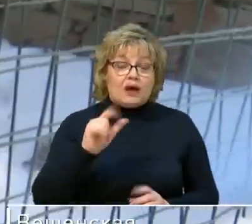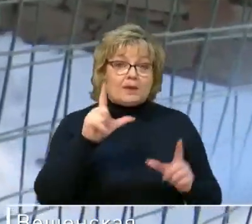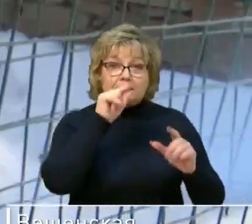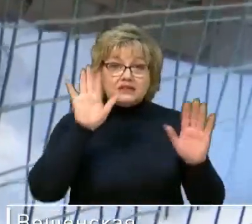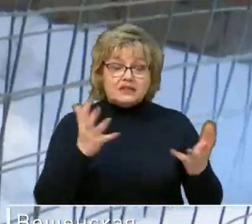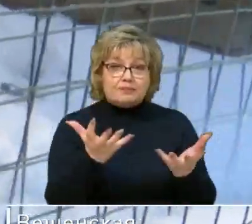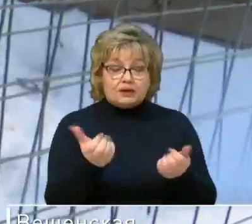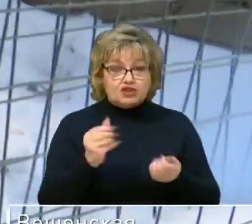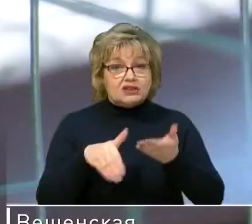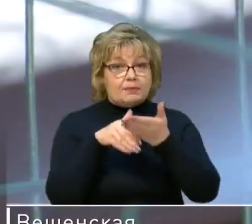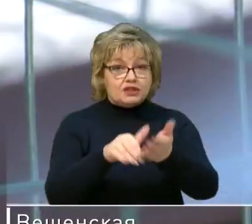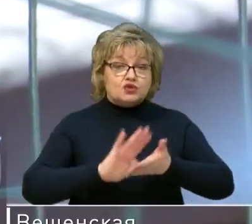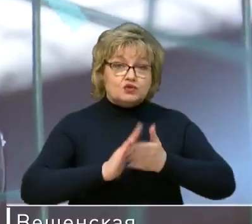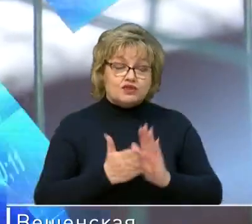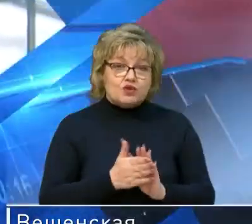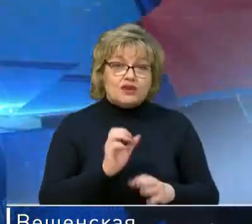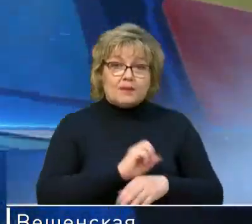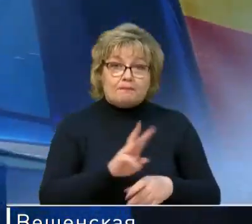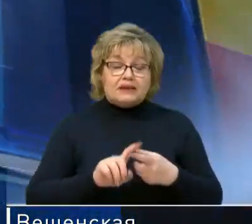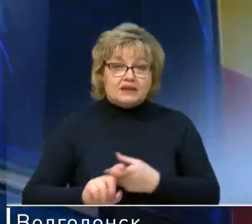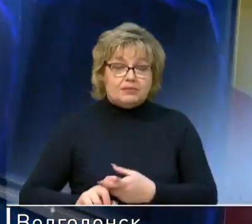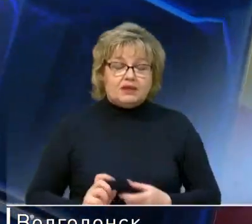федеральный грант на поддержку в условиях пандемии.